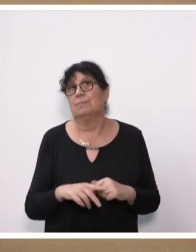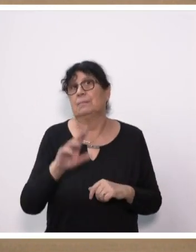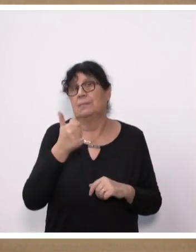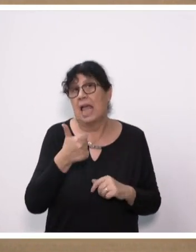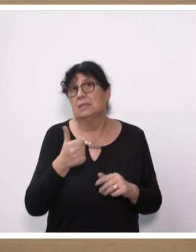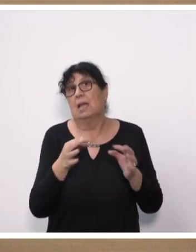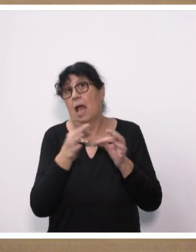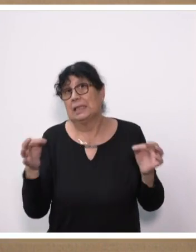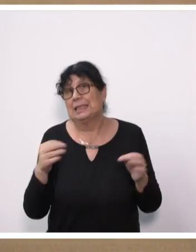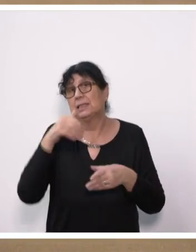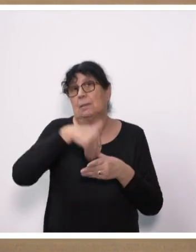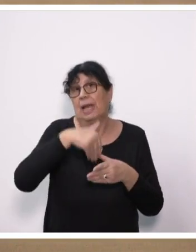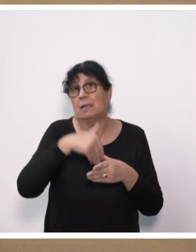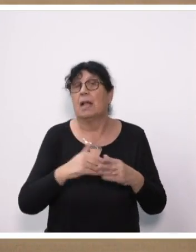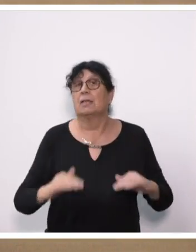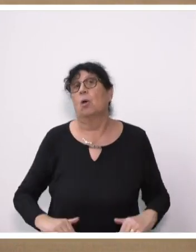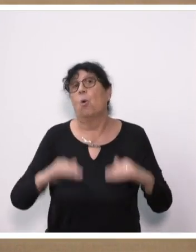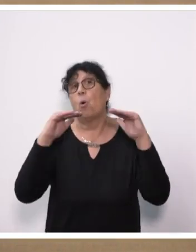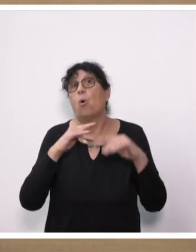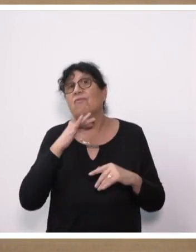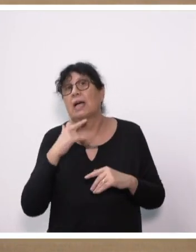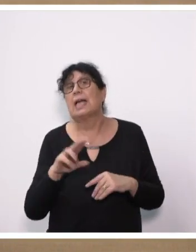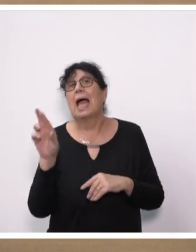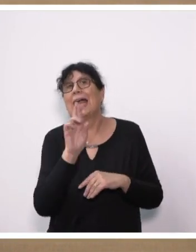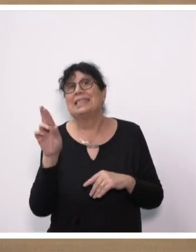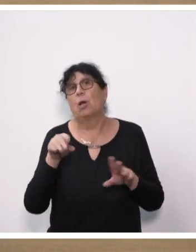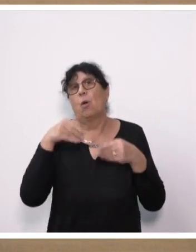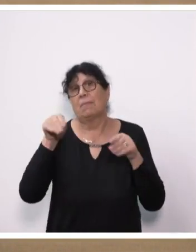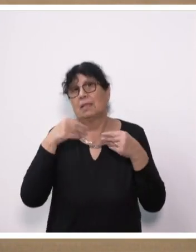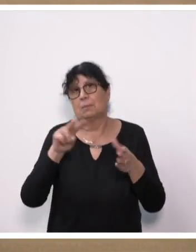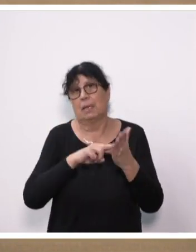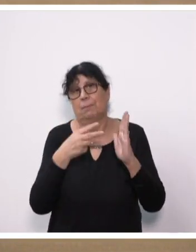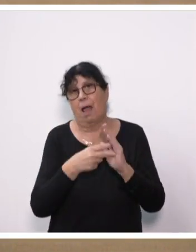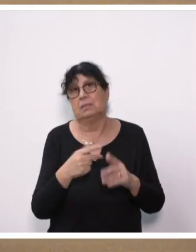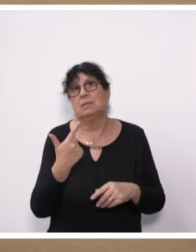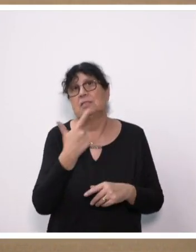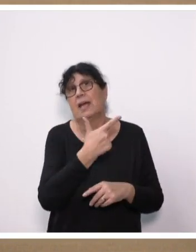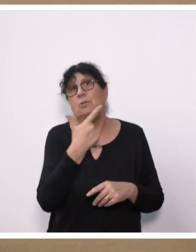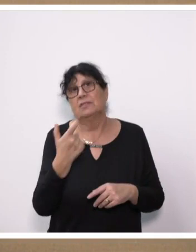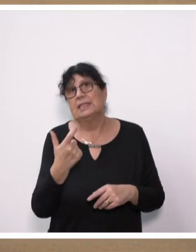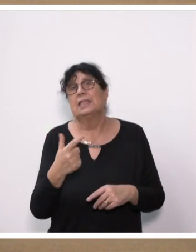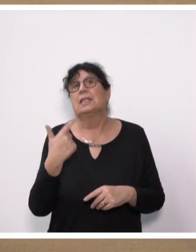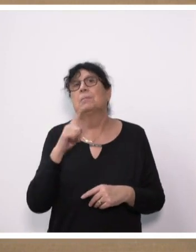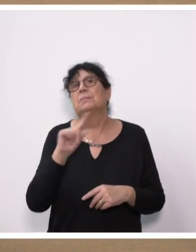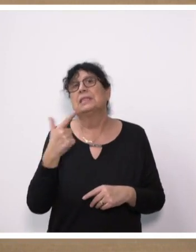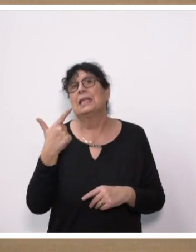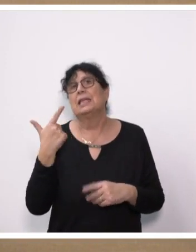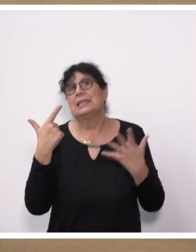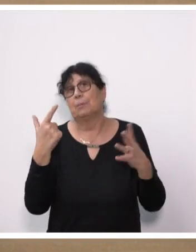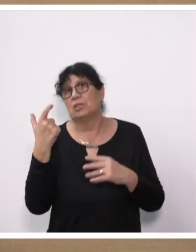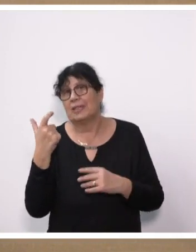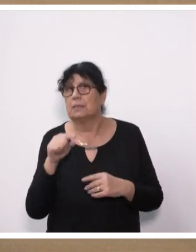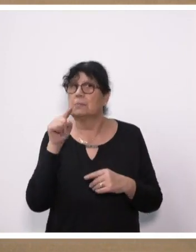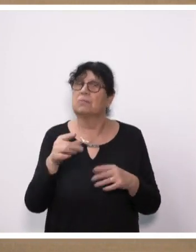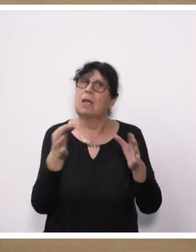Ansätze beinhaltet der aktuelle Hochwasserrisikomanagementplan 2022-2027. Die darin genannten